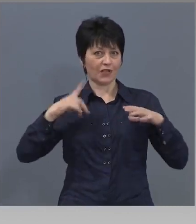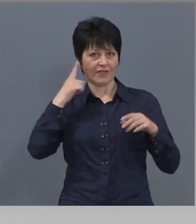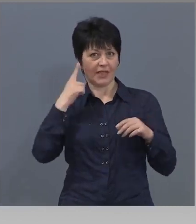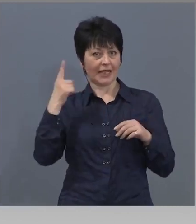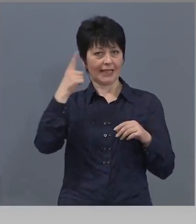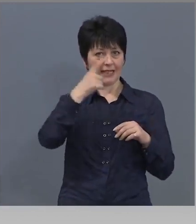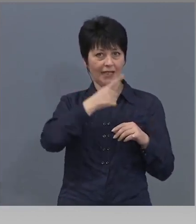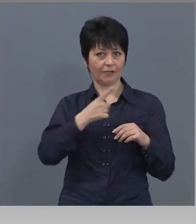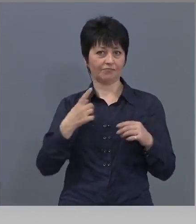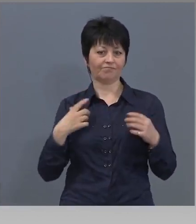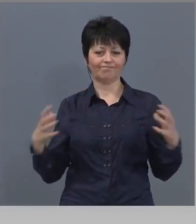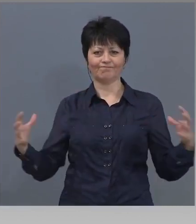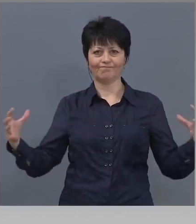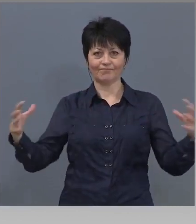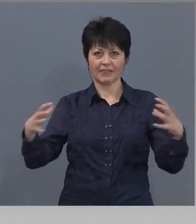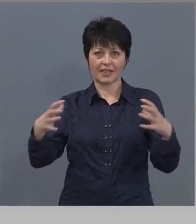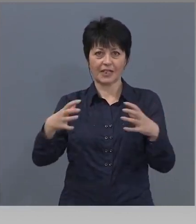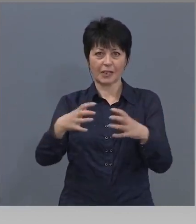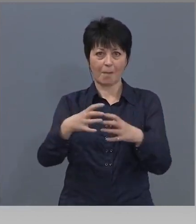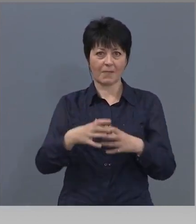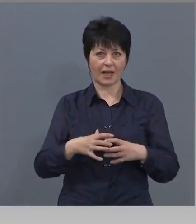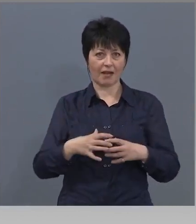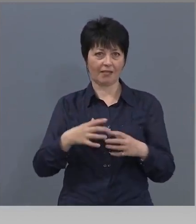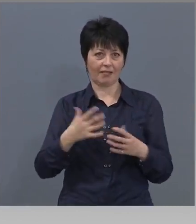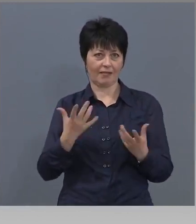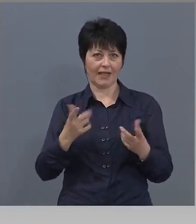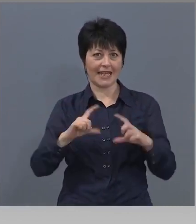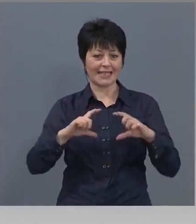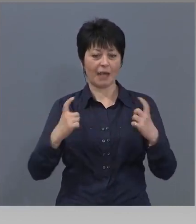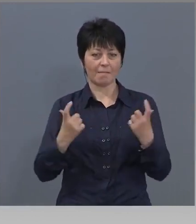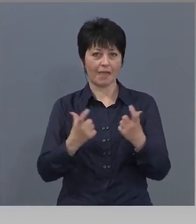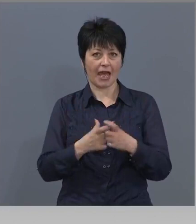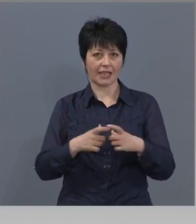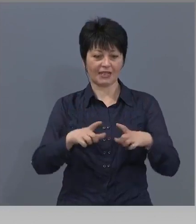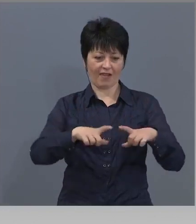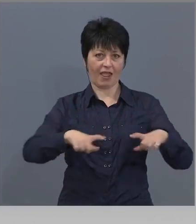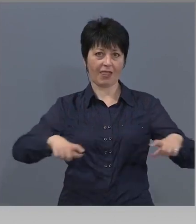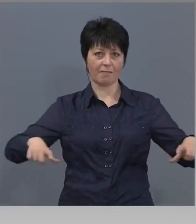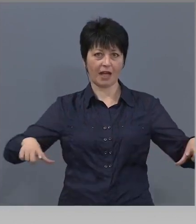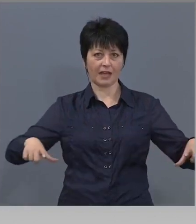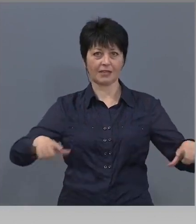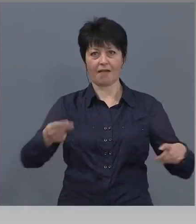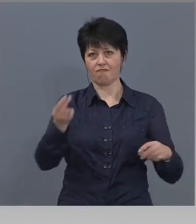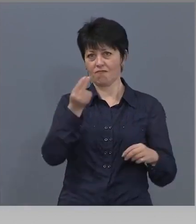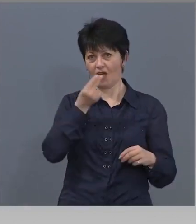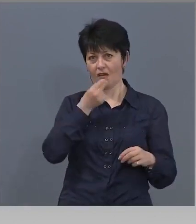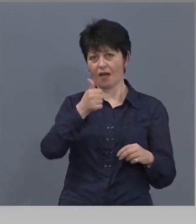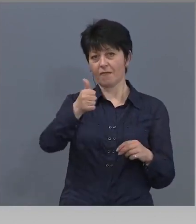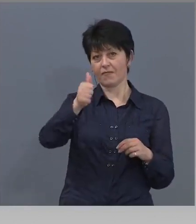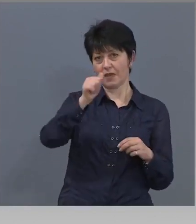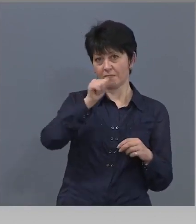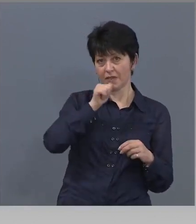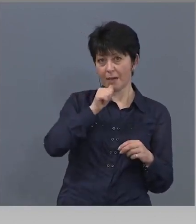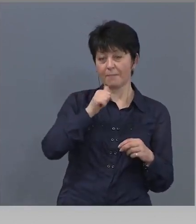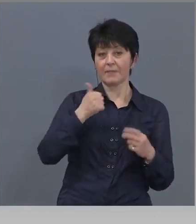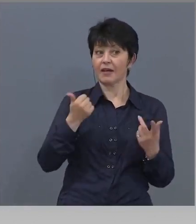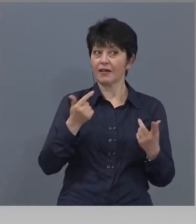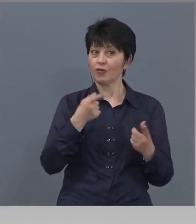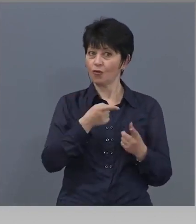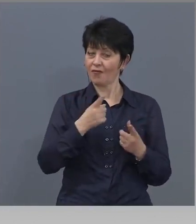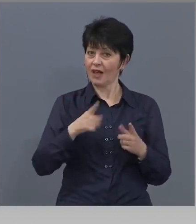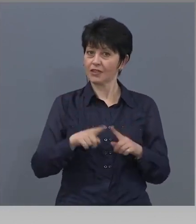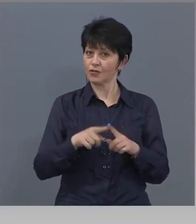се събират големи фамилии на маси, да си обменяме идеи, да ядем, да пием. В същото време ще застрашим